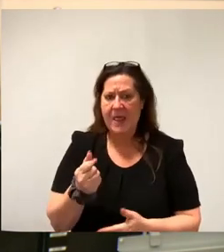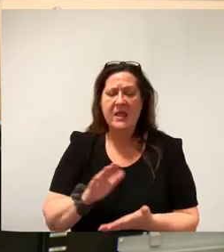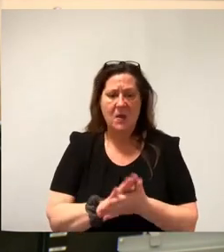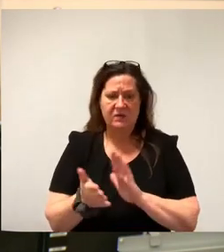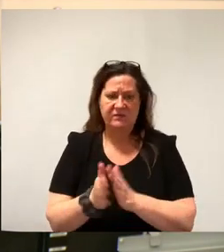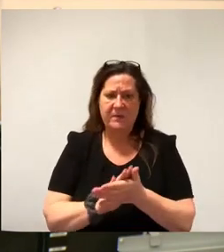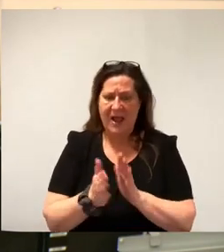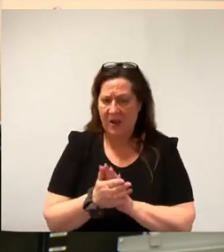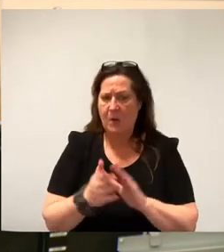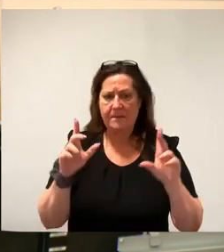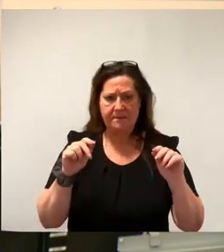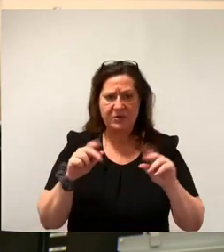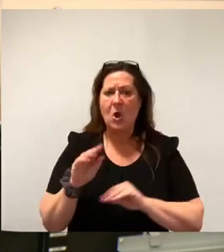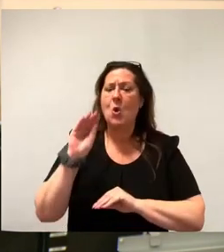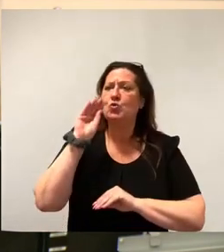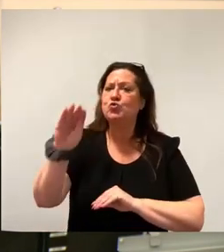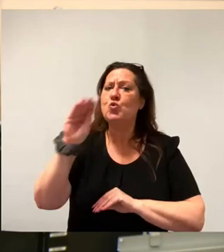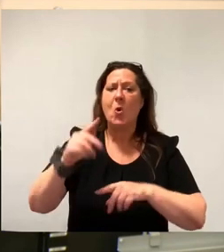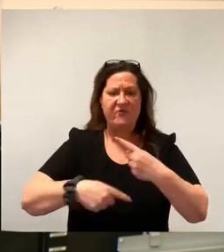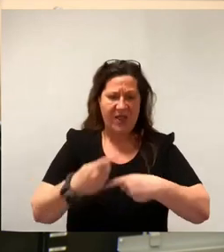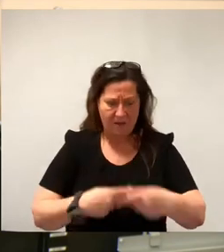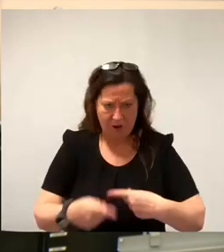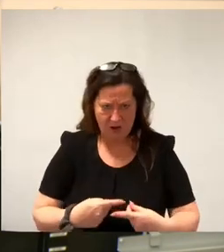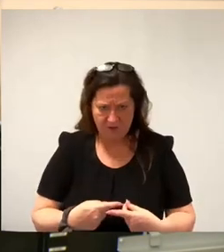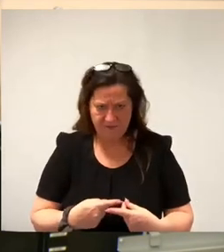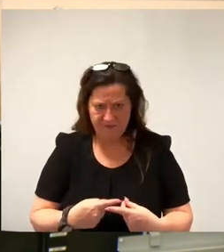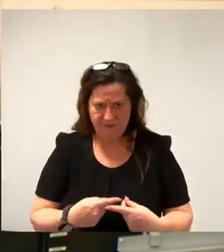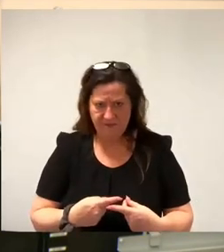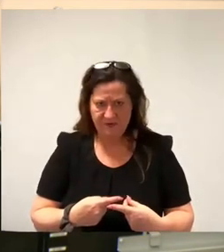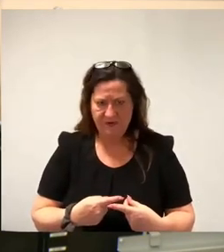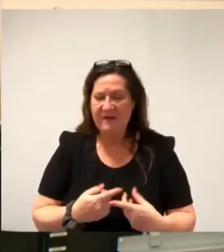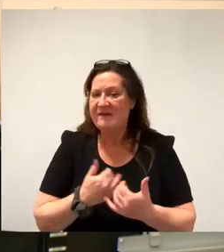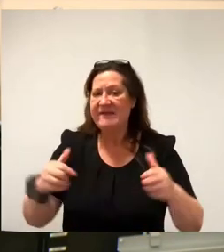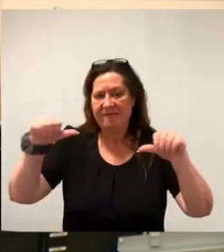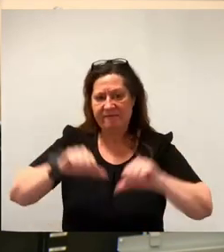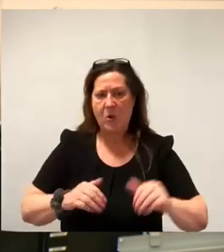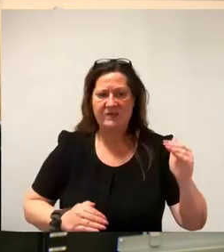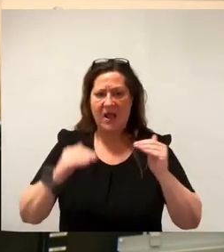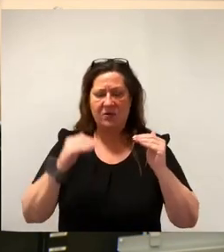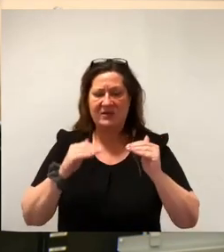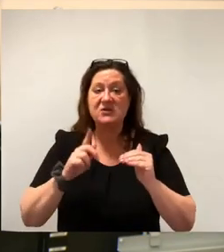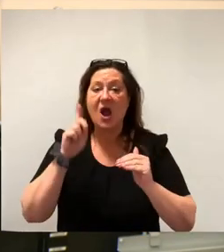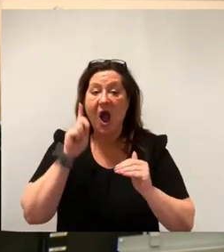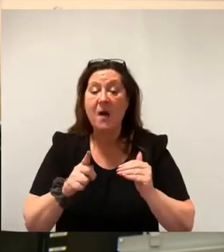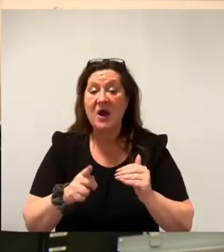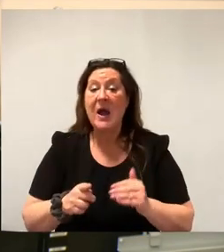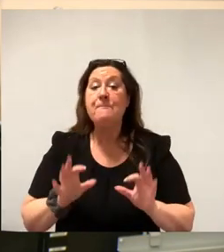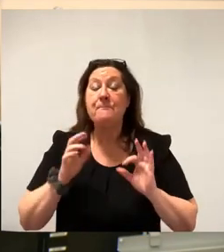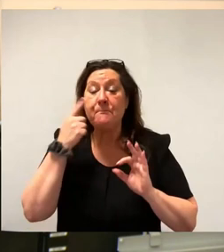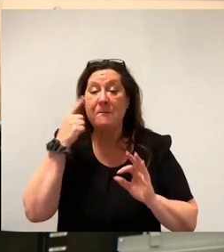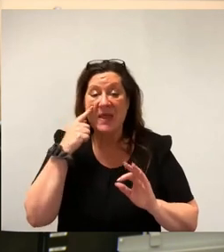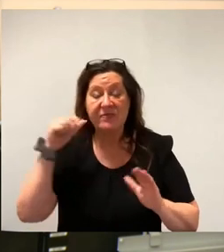das zukünftige Verfahren zum Verlustausgleich, nicht allerdings die konkreten Verlustausgleiche.